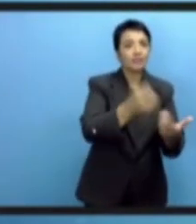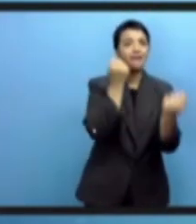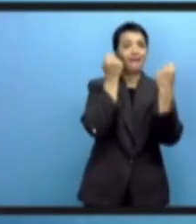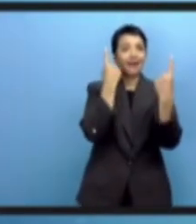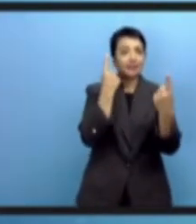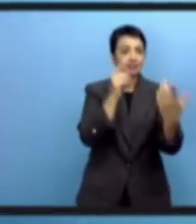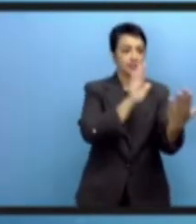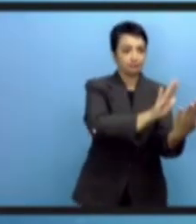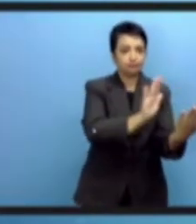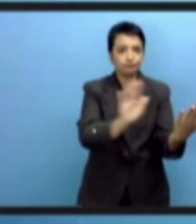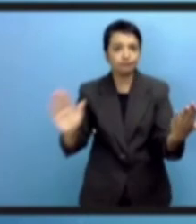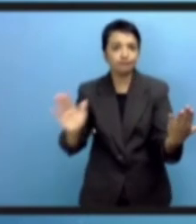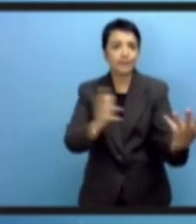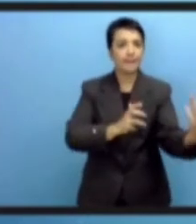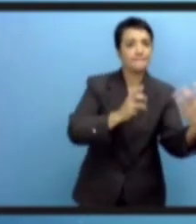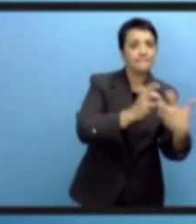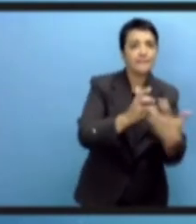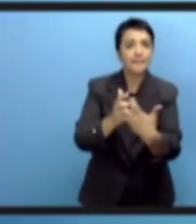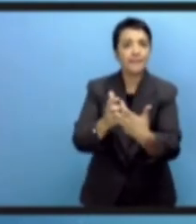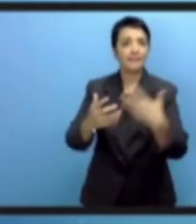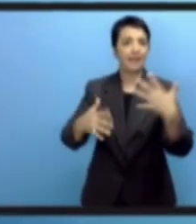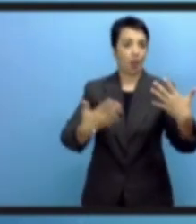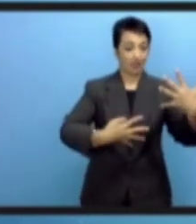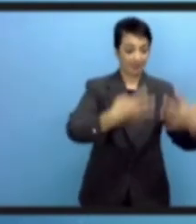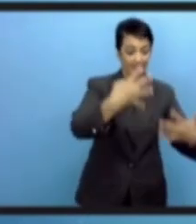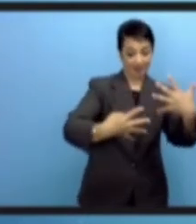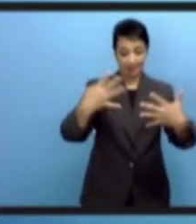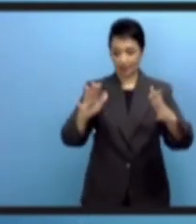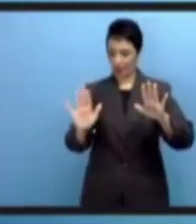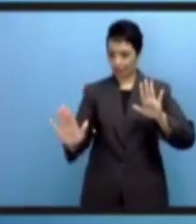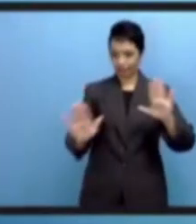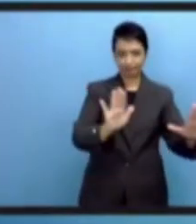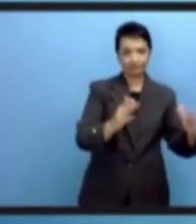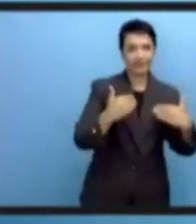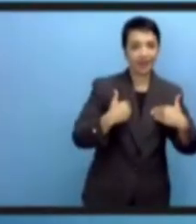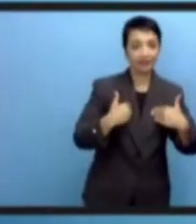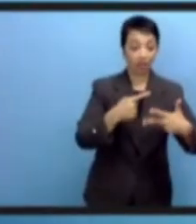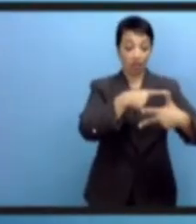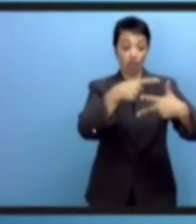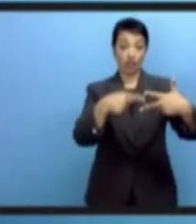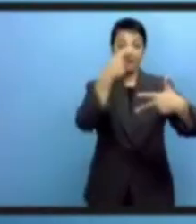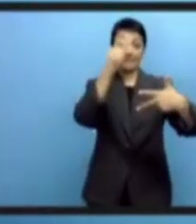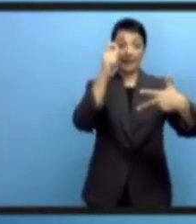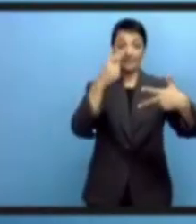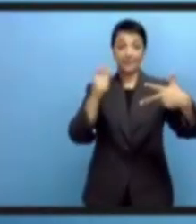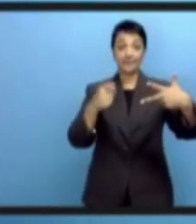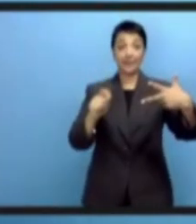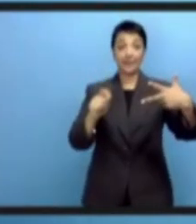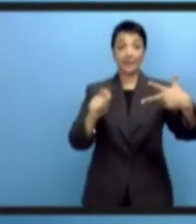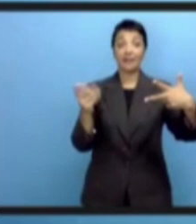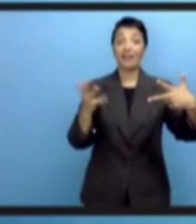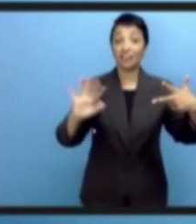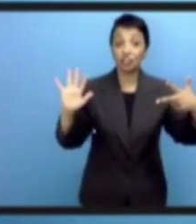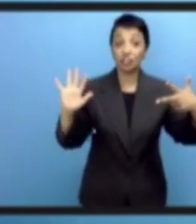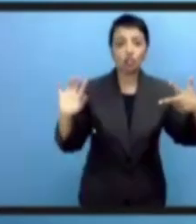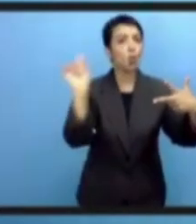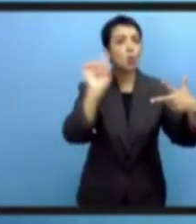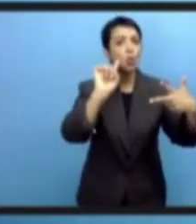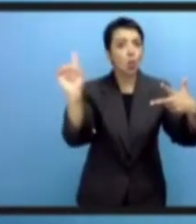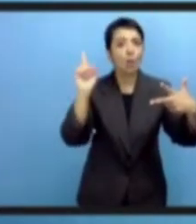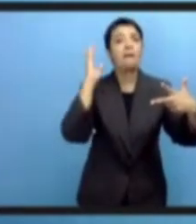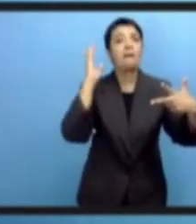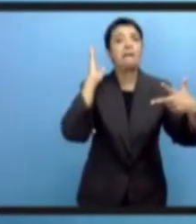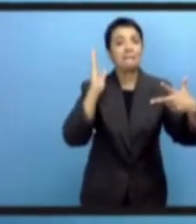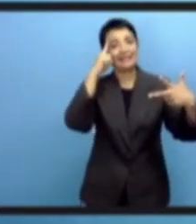издержки довольно-таки высоки. Необходимо повышать цифровую грамотность, создавать контент на местных языках,